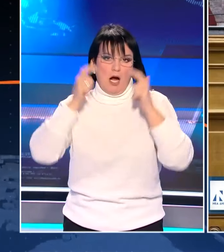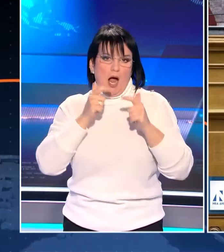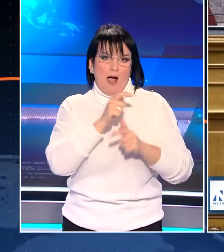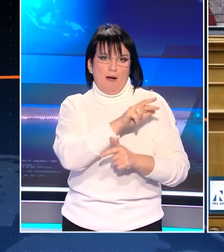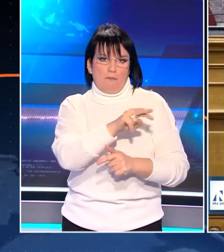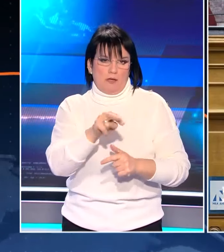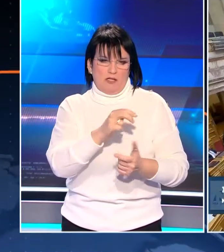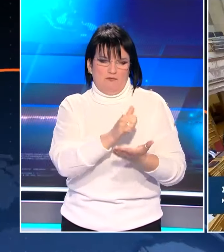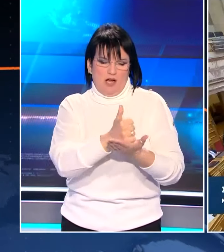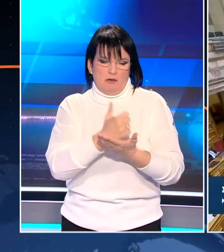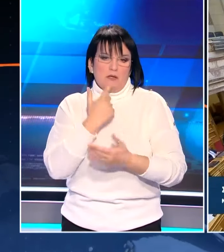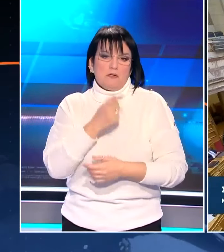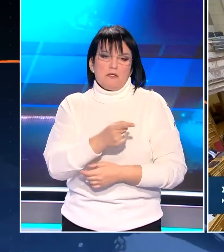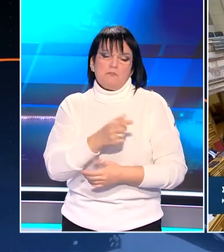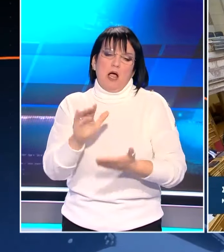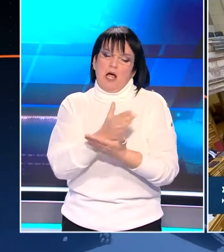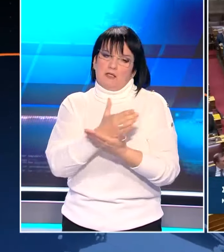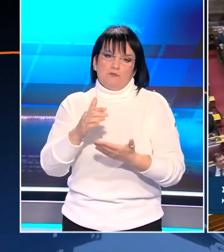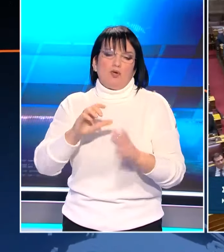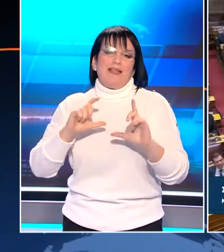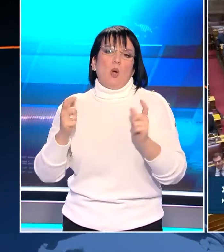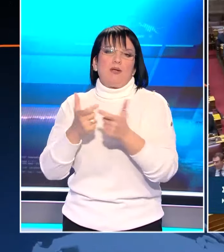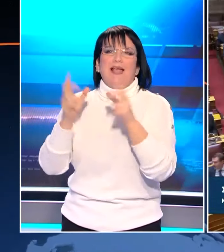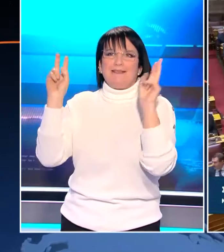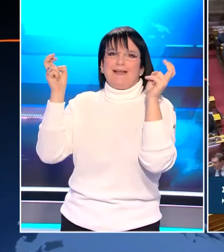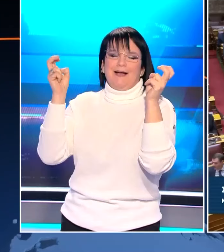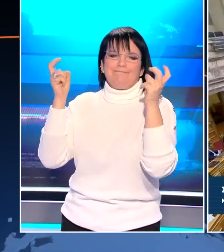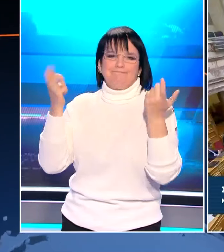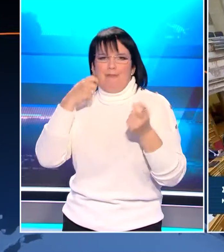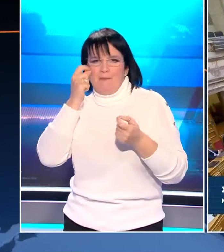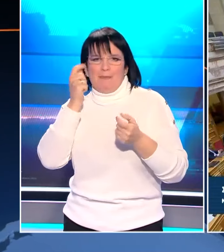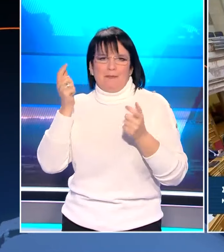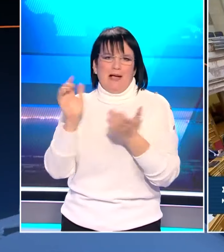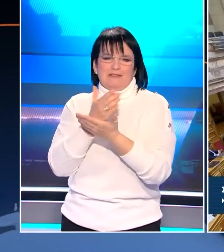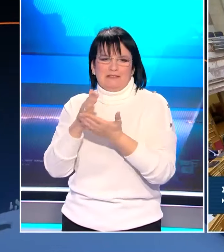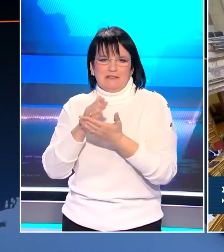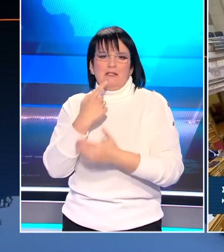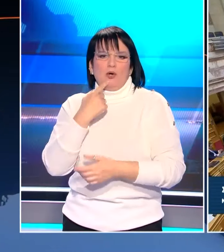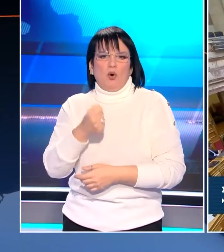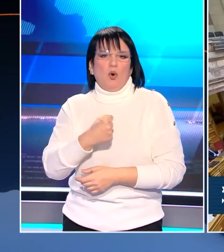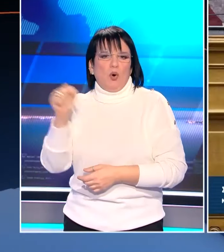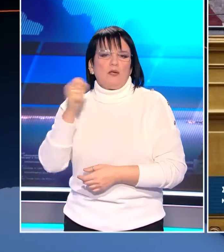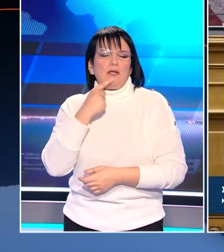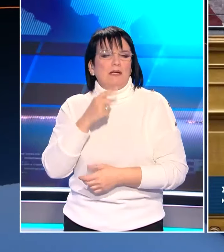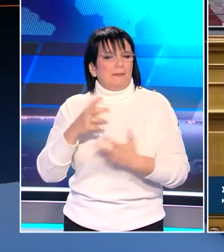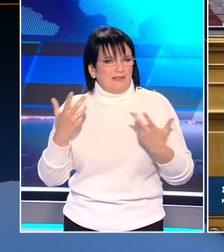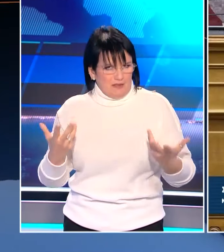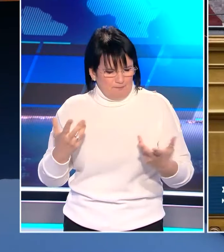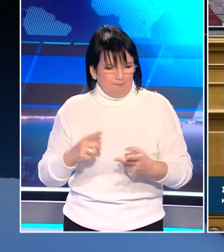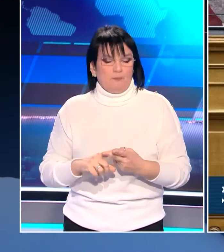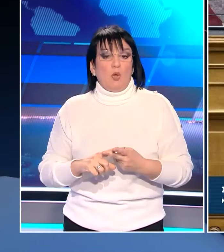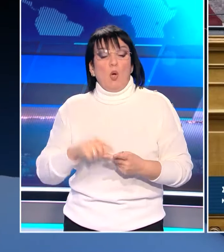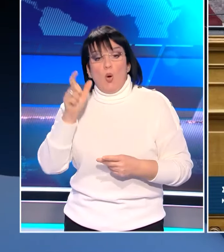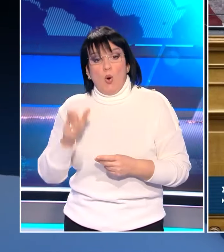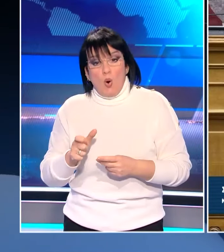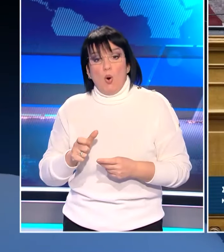ζευγαριών, το οποίο, όπως είπε, καταστρέφει τον πυρήνα της οικογένειας. Επιχειρηματολογώντας για το όχι, ο πρώην Πρωθυπουργός υποστήριξε ότι